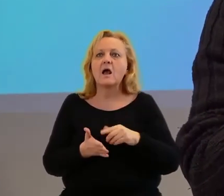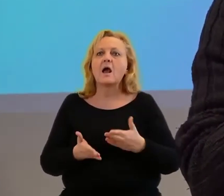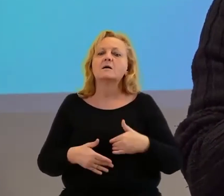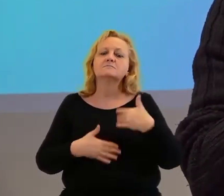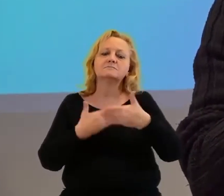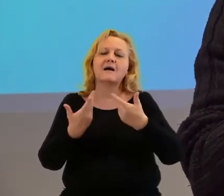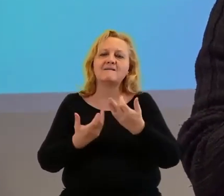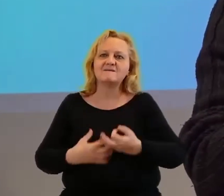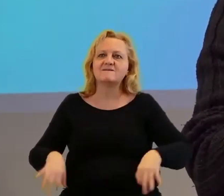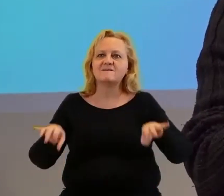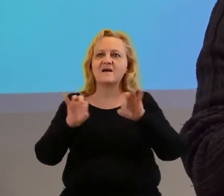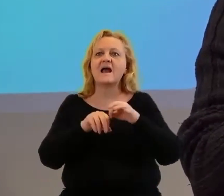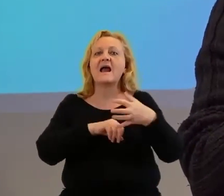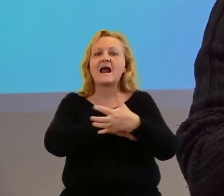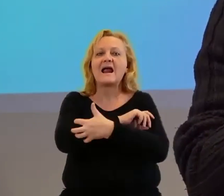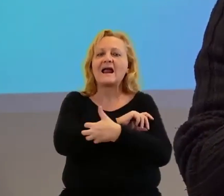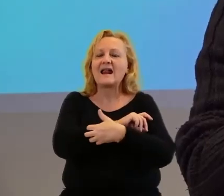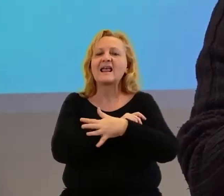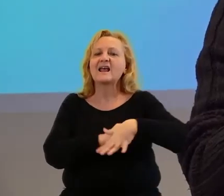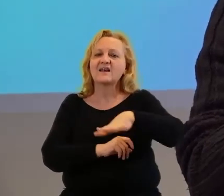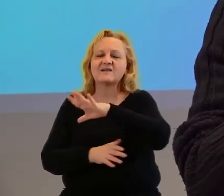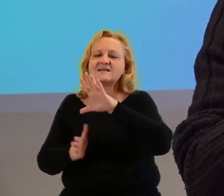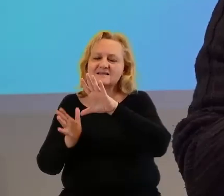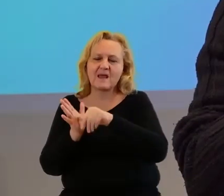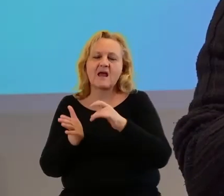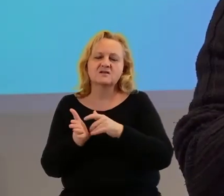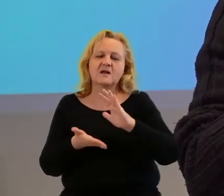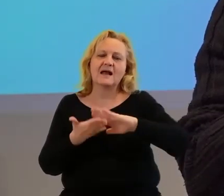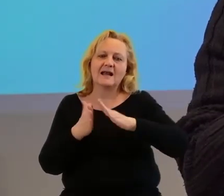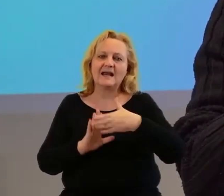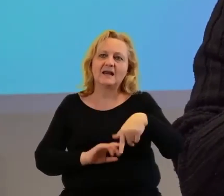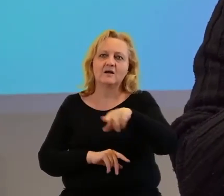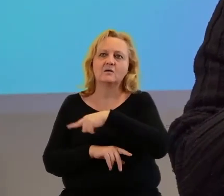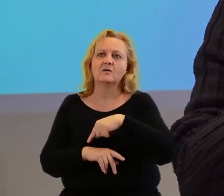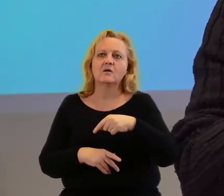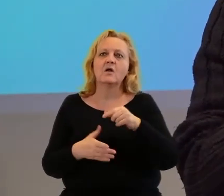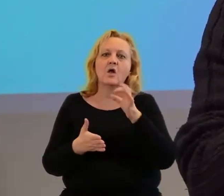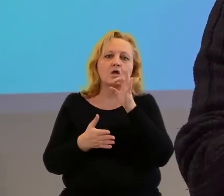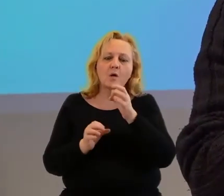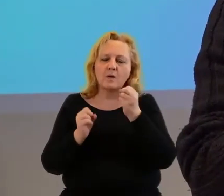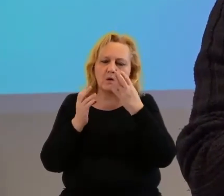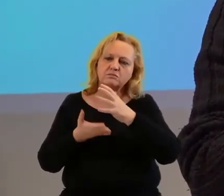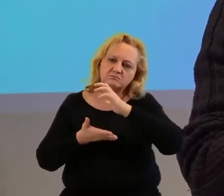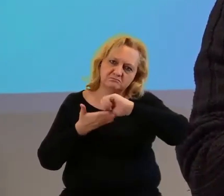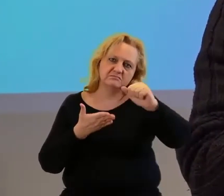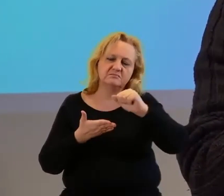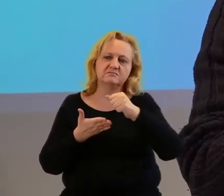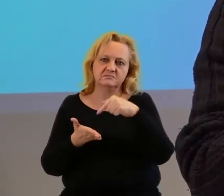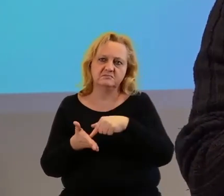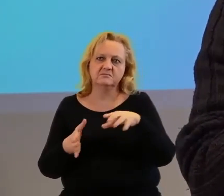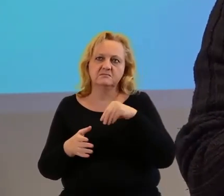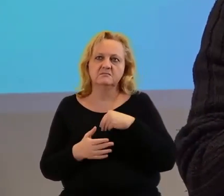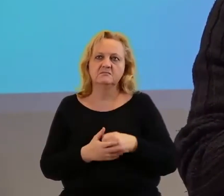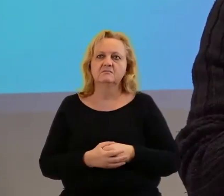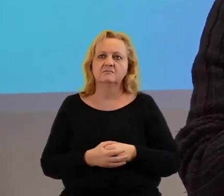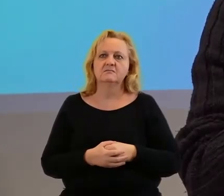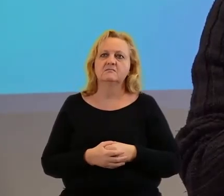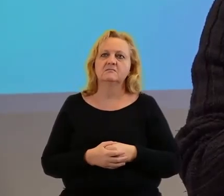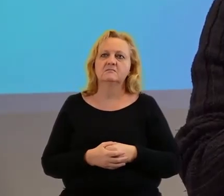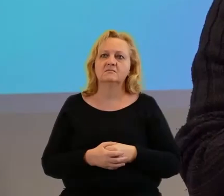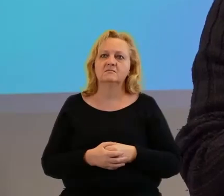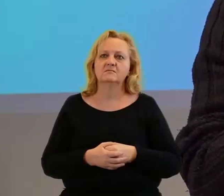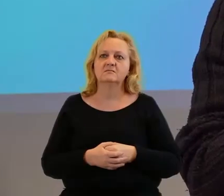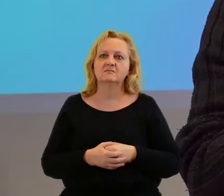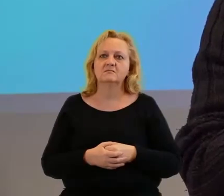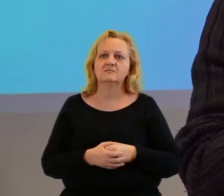finał na Gliwickim Rynku, w ramach którego nieodpłatnie każdy może sobie tą dobra kultury wziąć i zabrać za sobą,